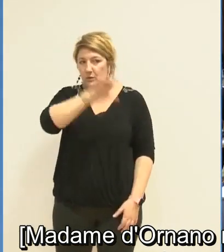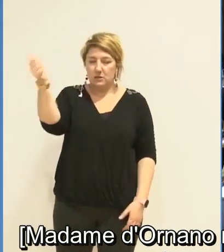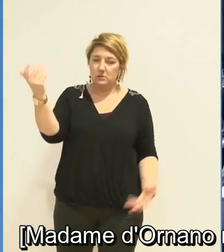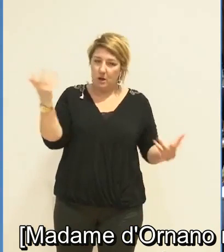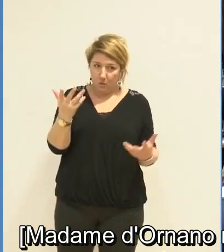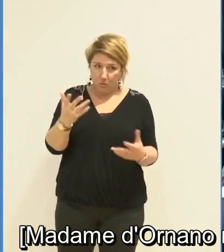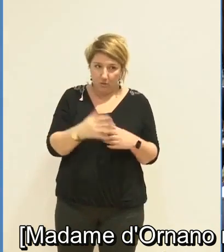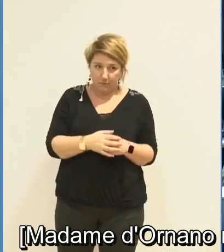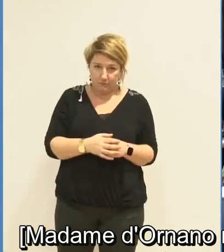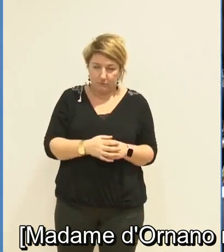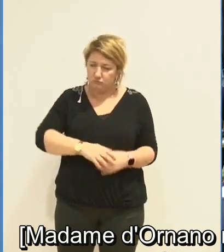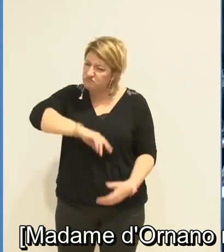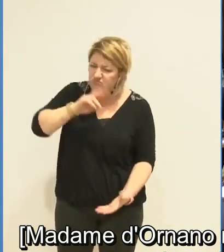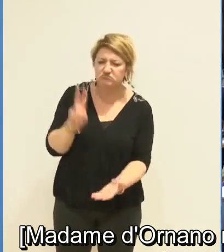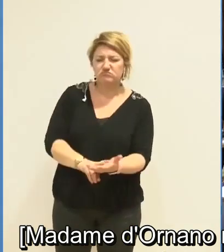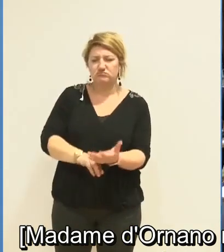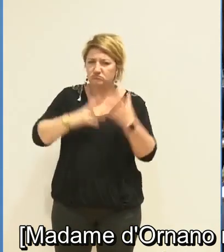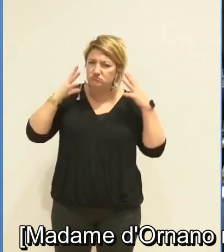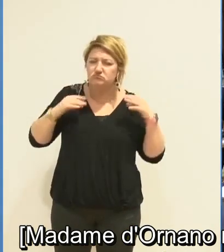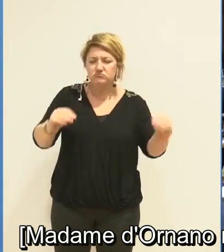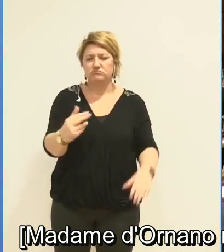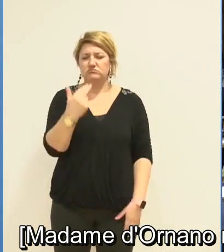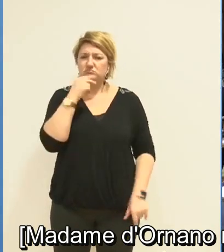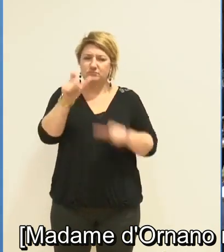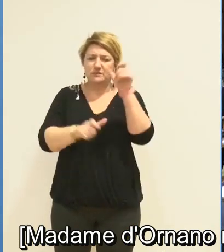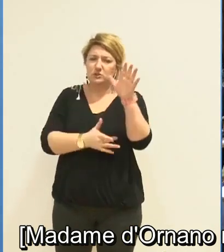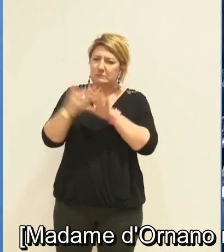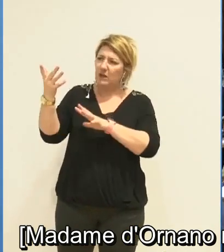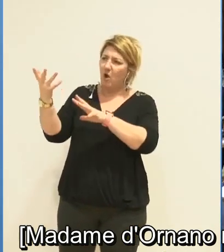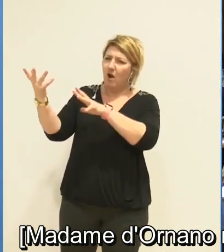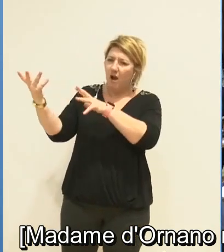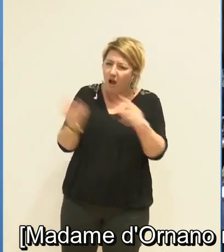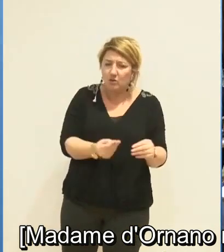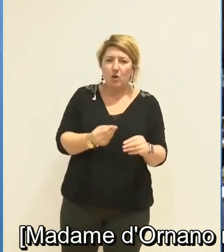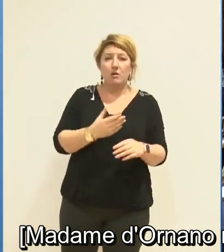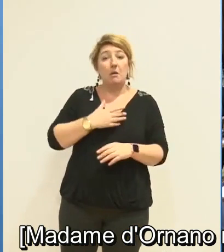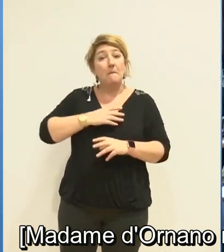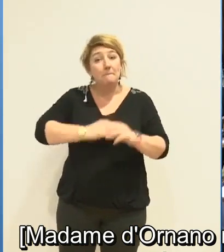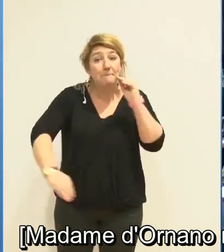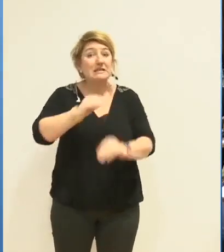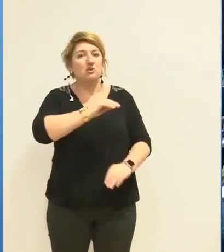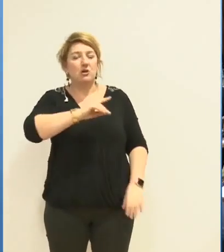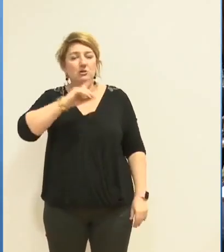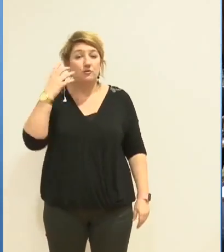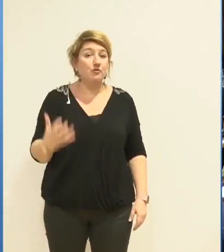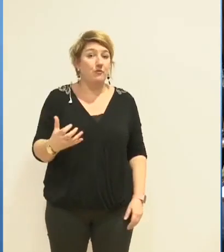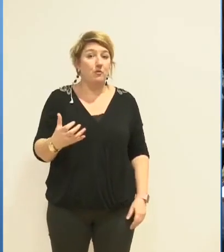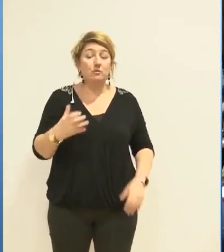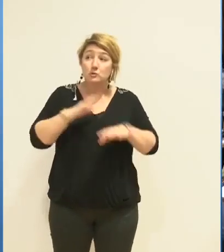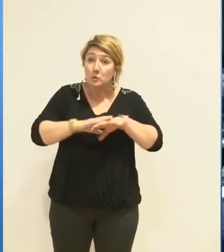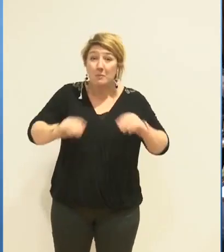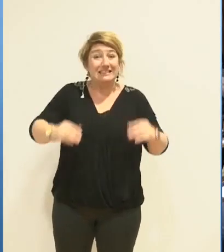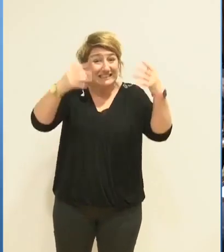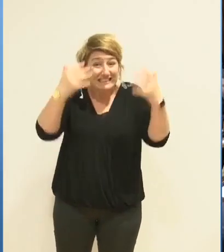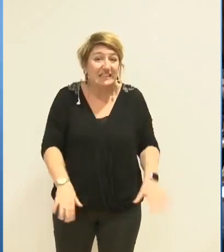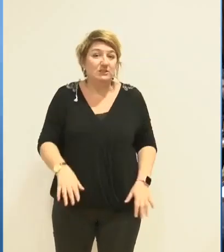effective et efficace des migrants et des réfugiés qui sont présents sur notre sol. Donc